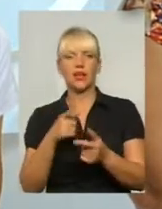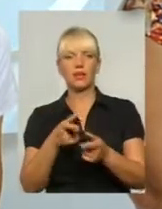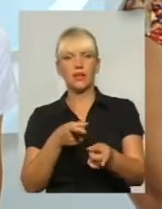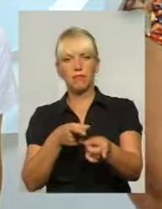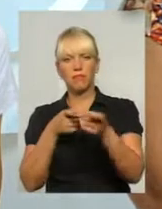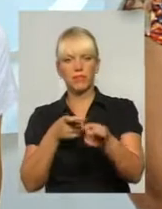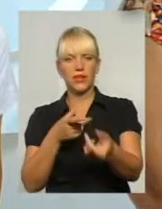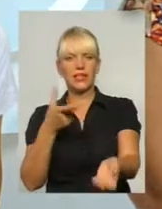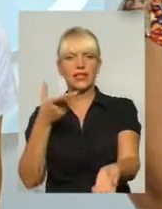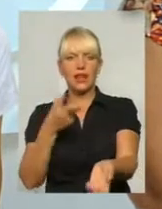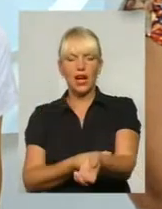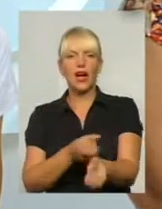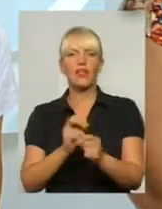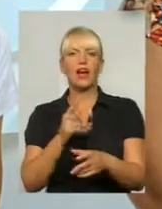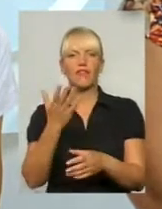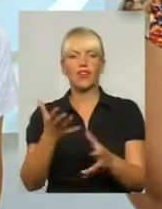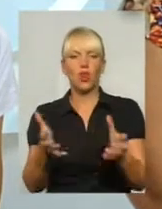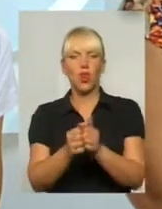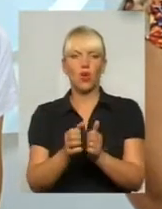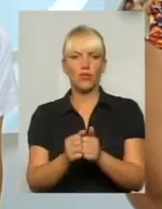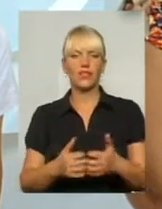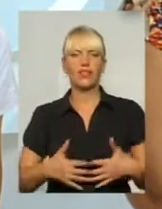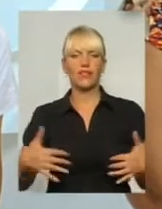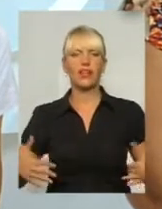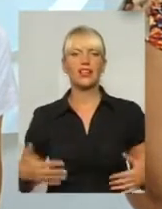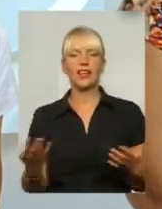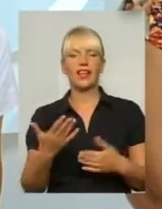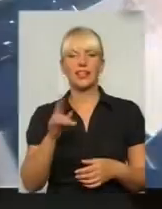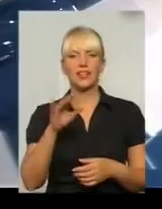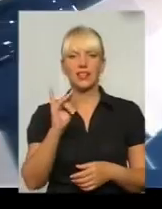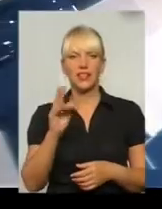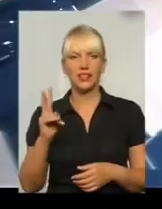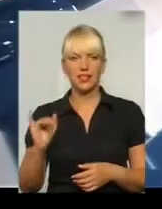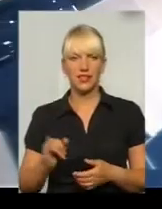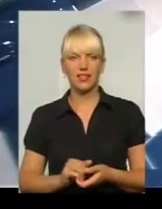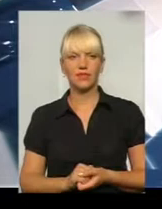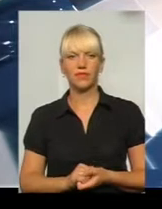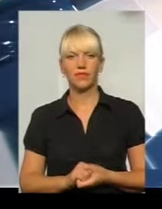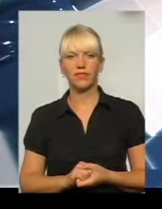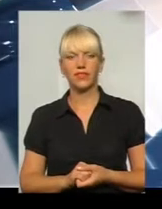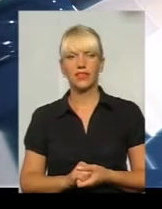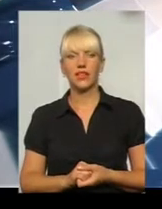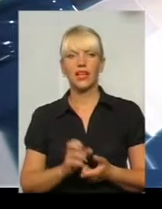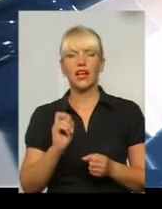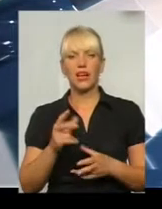Як ви ловите тварин, які отакі дикі? Я правильно зрозуміла, як